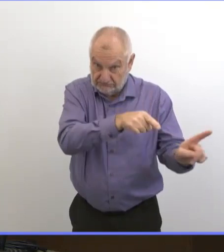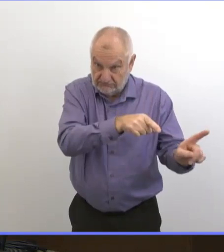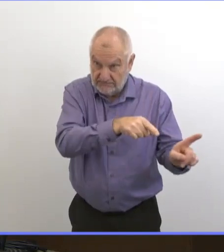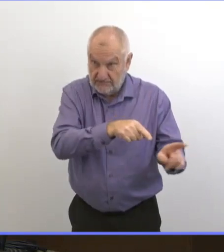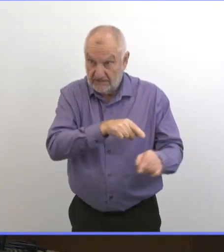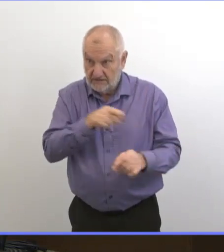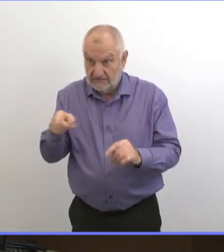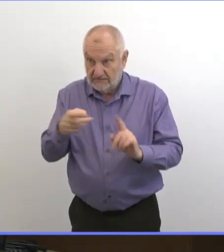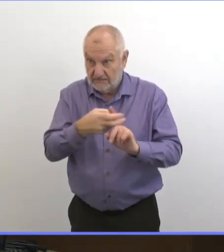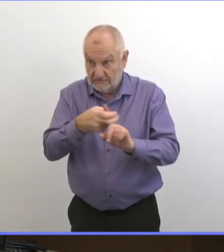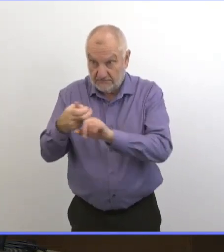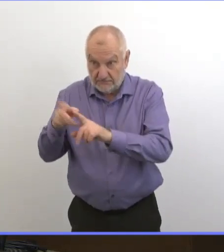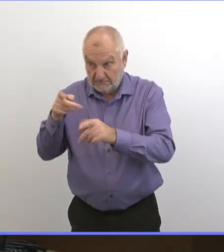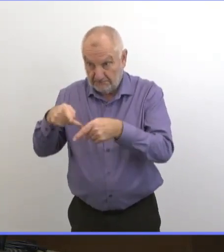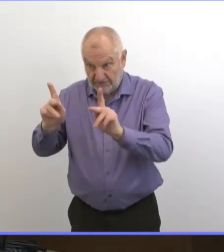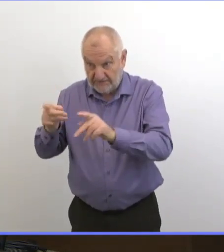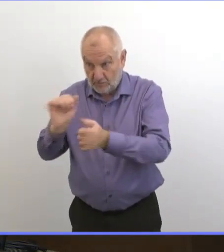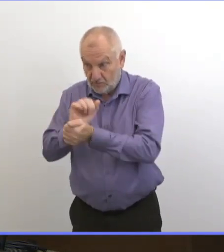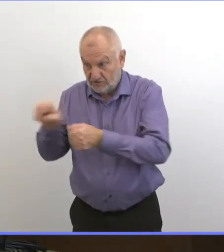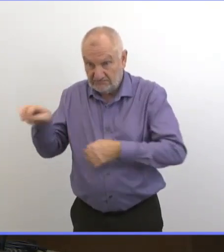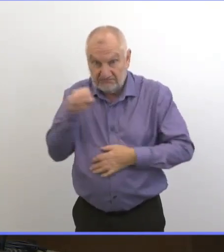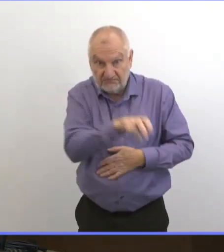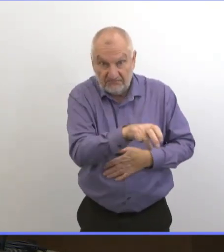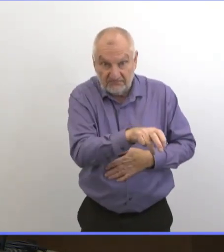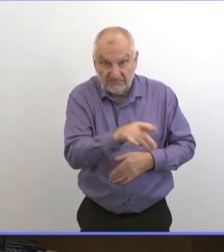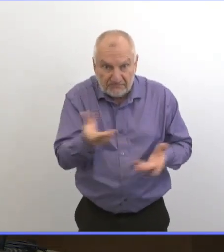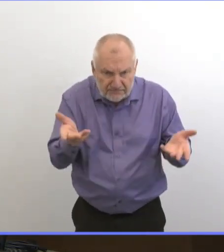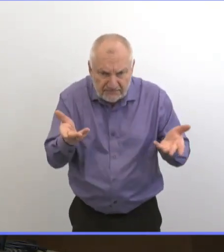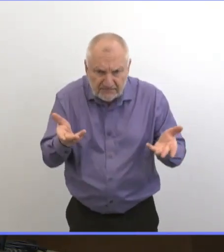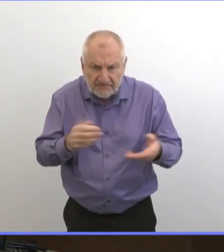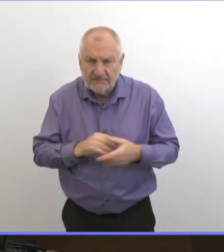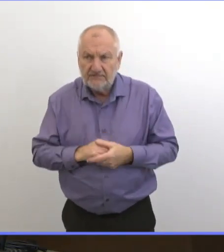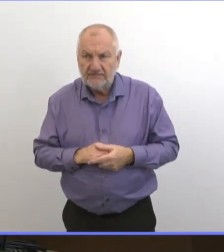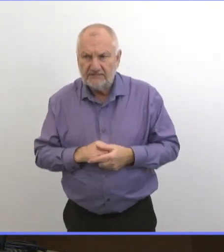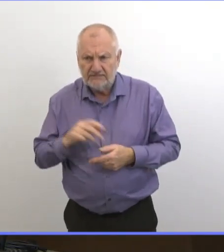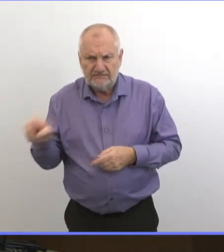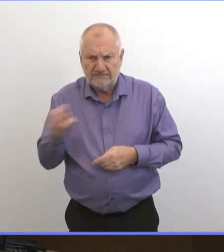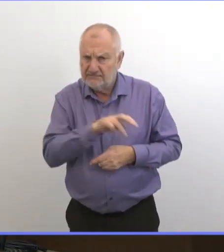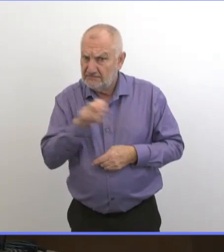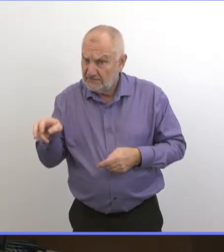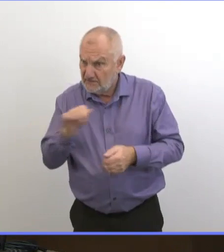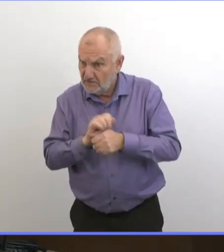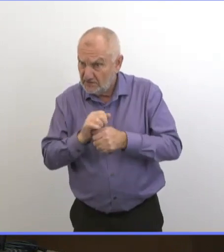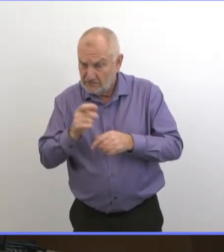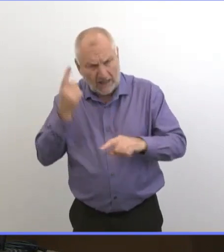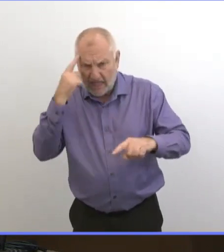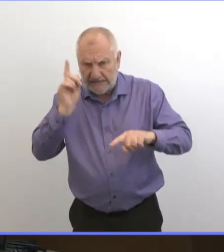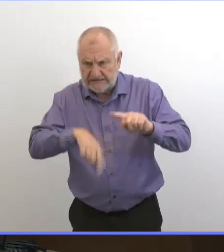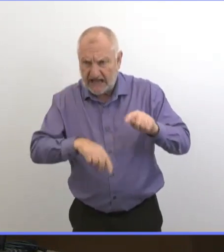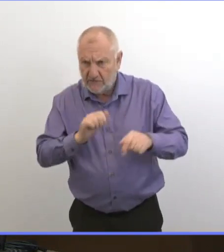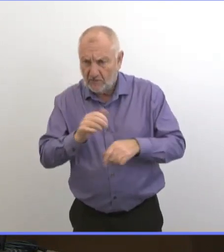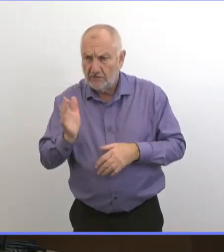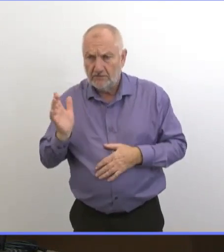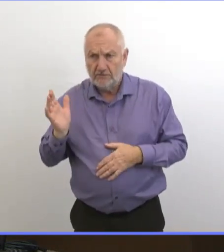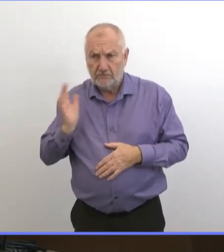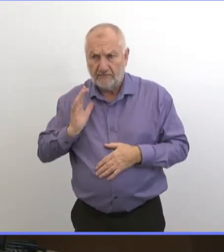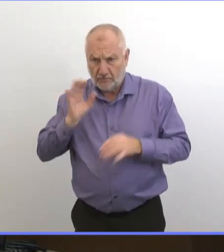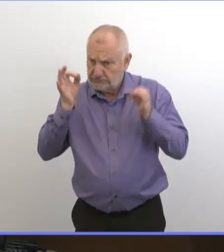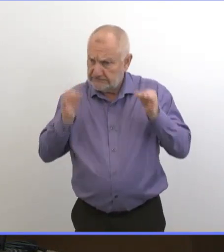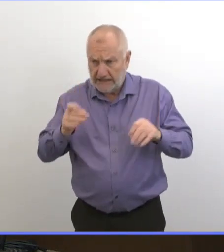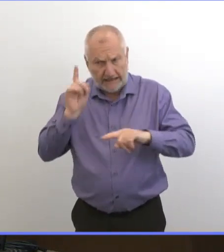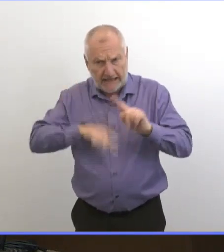Je me demande pourquoi c'est autorisé, compte tenu que des travailleurs travaillant dans différents établissements ont été